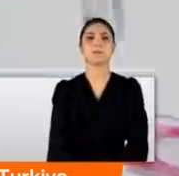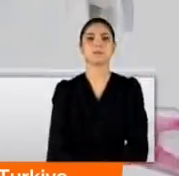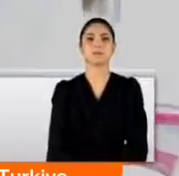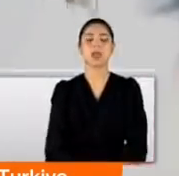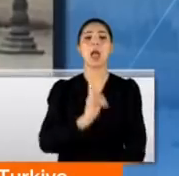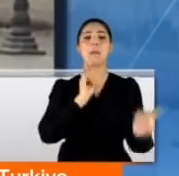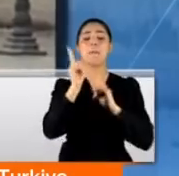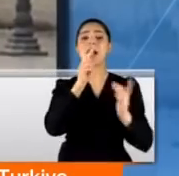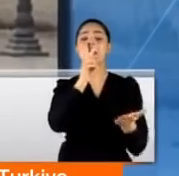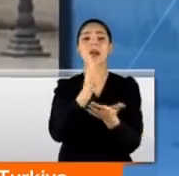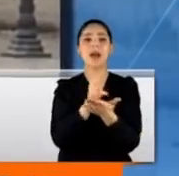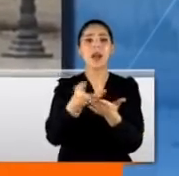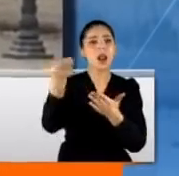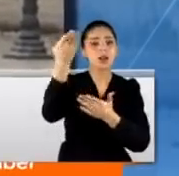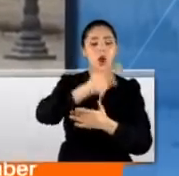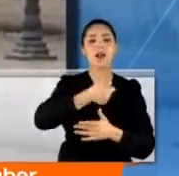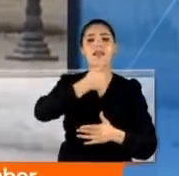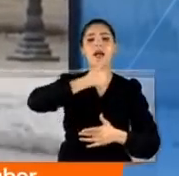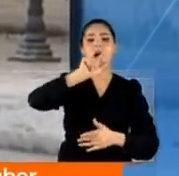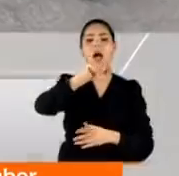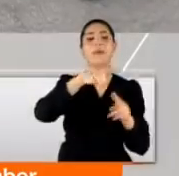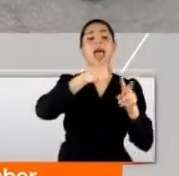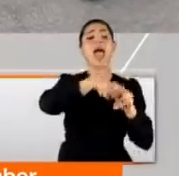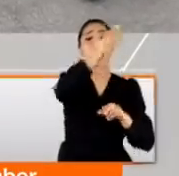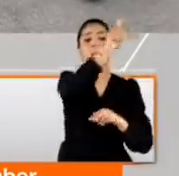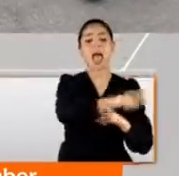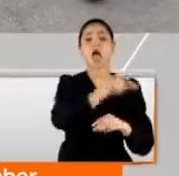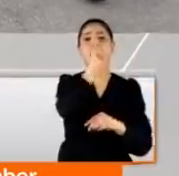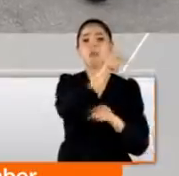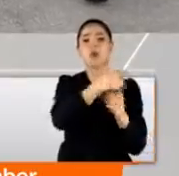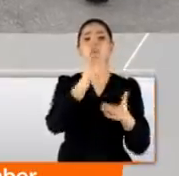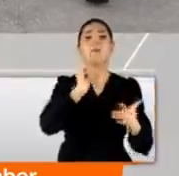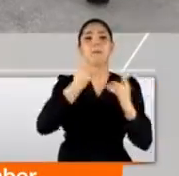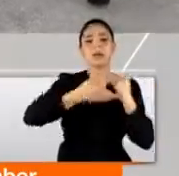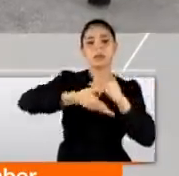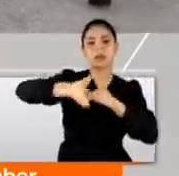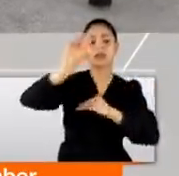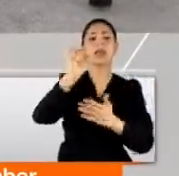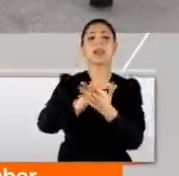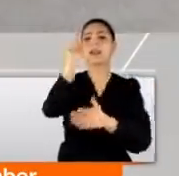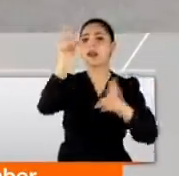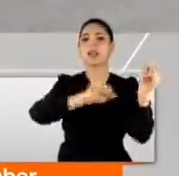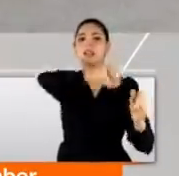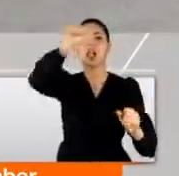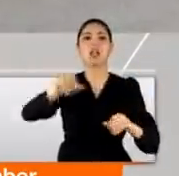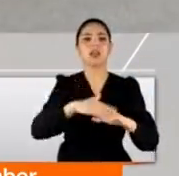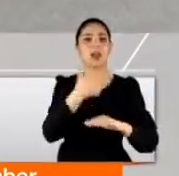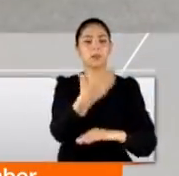Mahkeme kararının ardından ağabeyi Erol Uygun adliyeden ayrılırken olay çıkardı. Gazetecilere saldırdı.